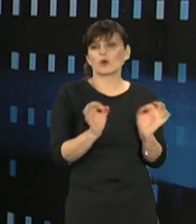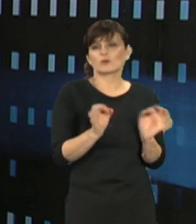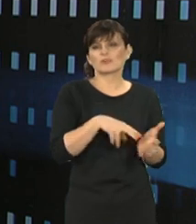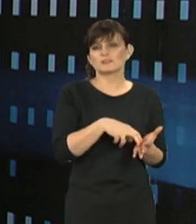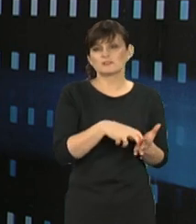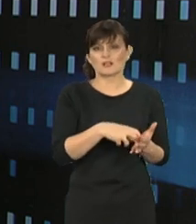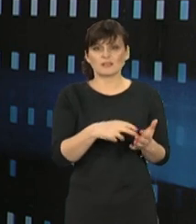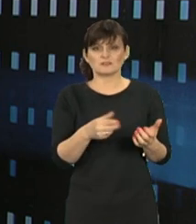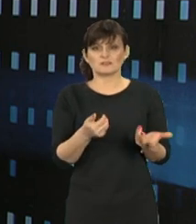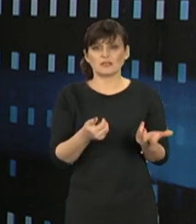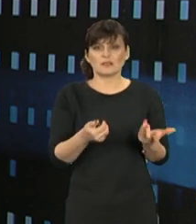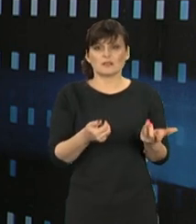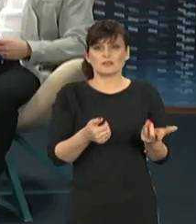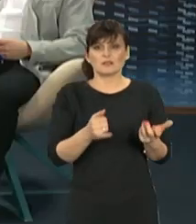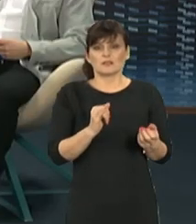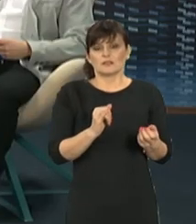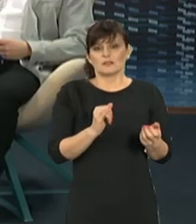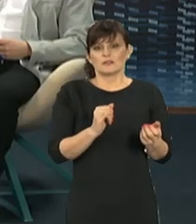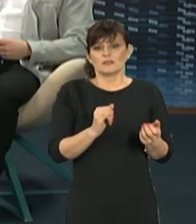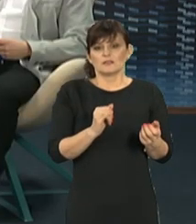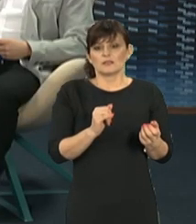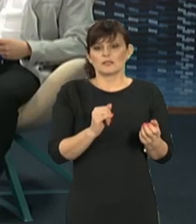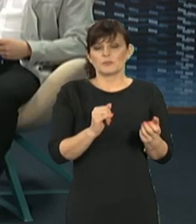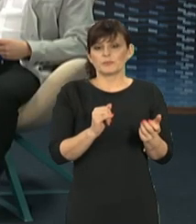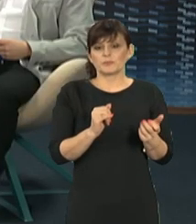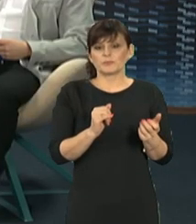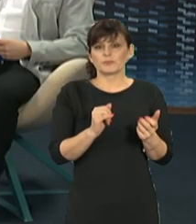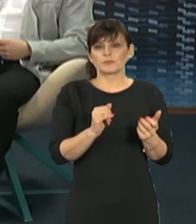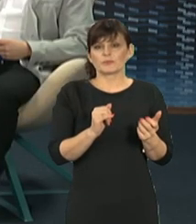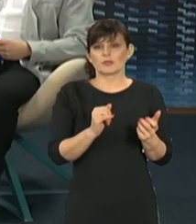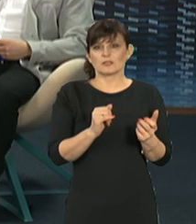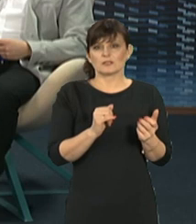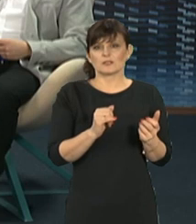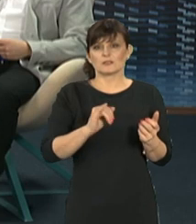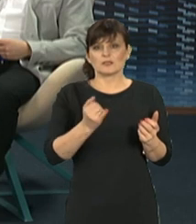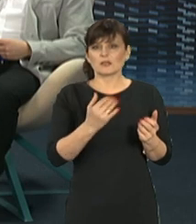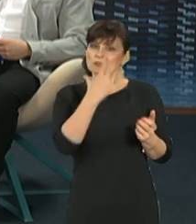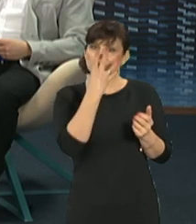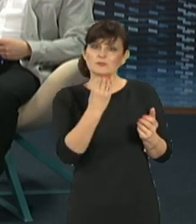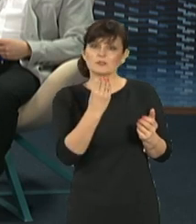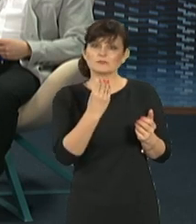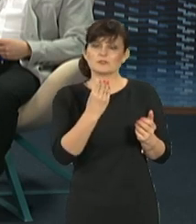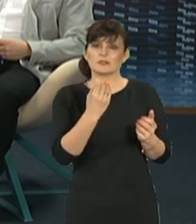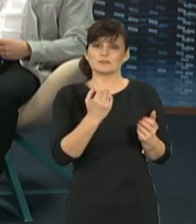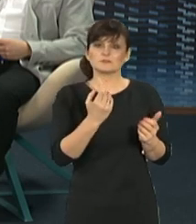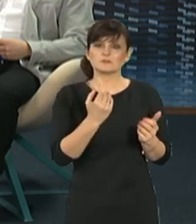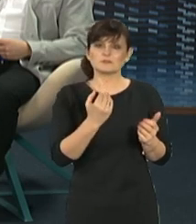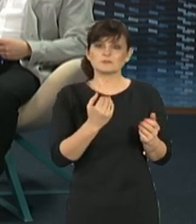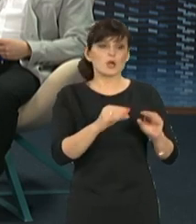ogromnym dyskomfortem, delikatnie rzecz mówiąc, jak wygląda